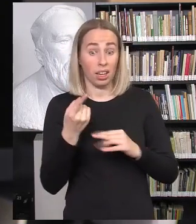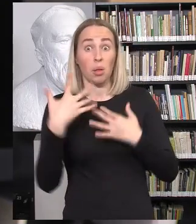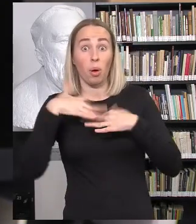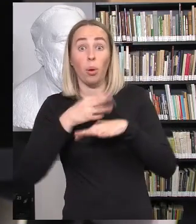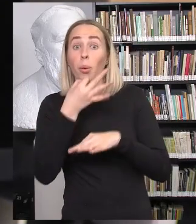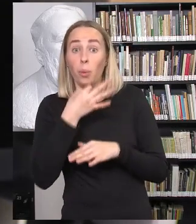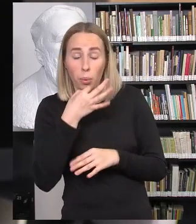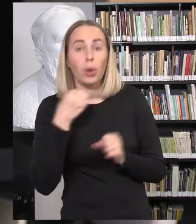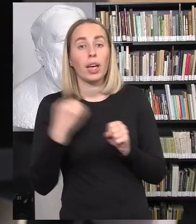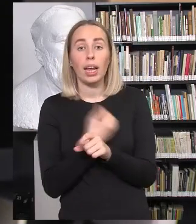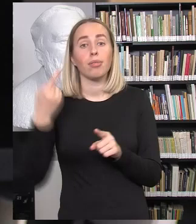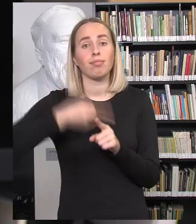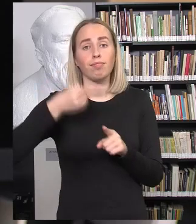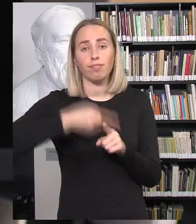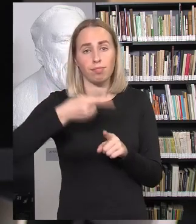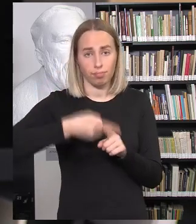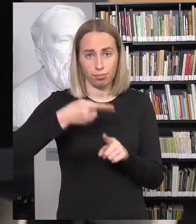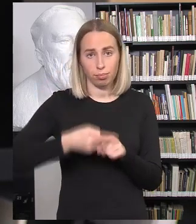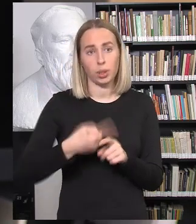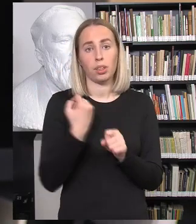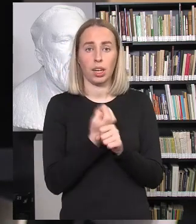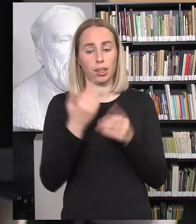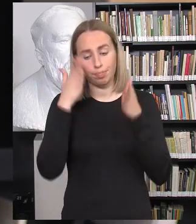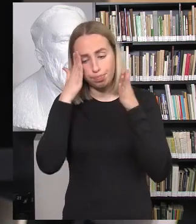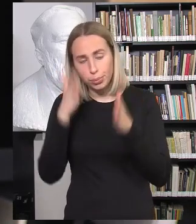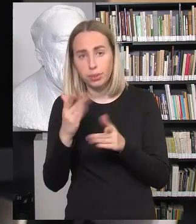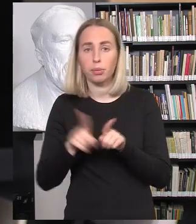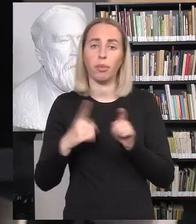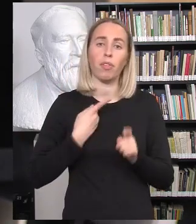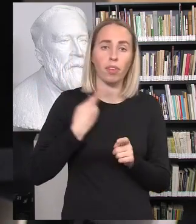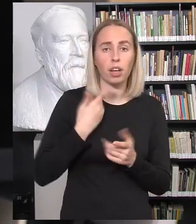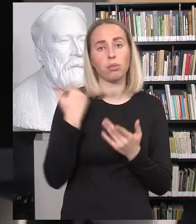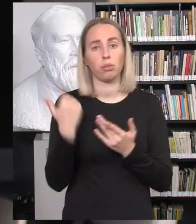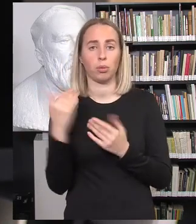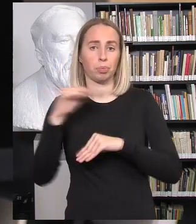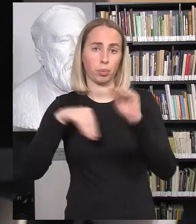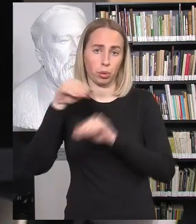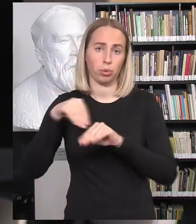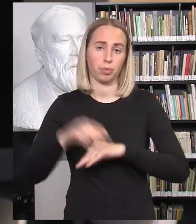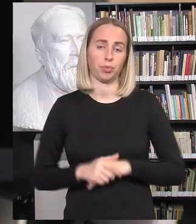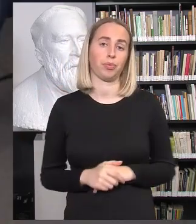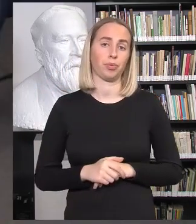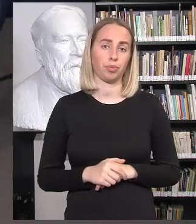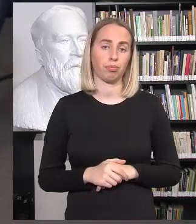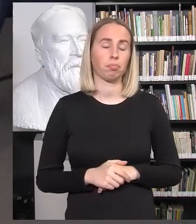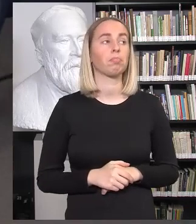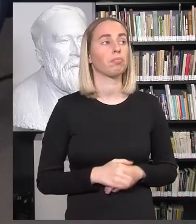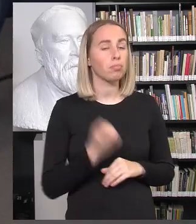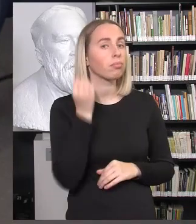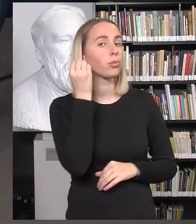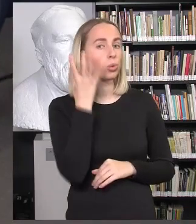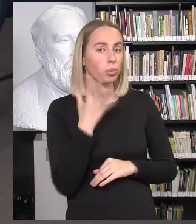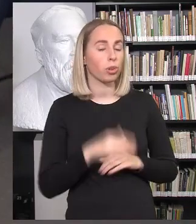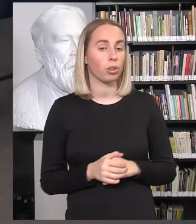ir kur mes turėtume koncentruoti savo dėmesį kvalifikacijos ir priemonių rengimui. Supratau. Tai, kaip